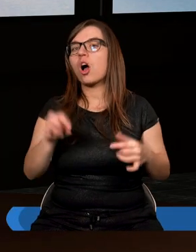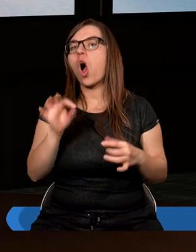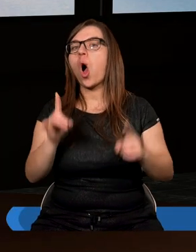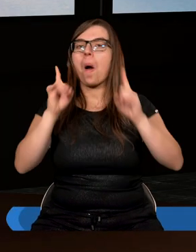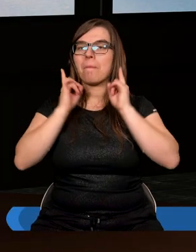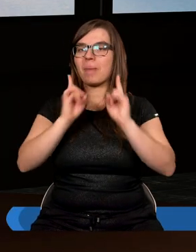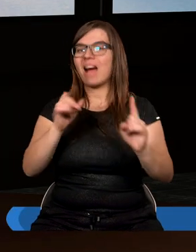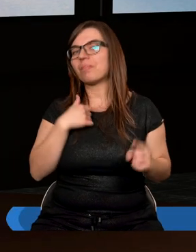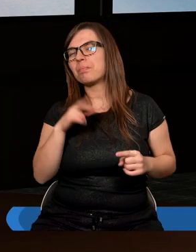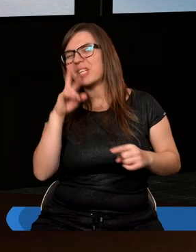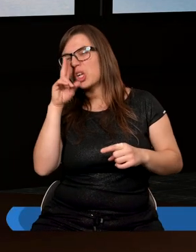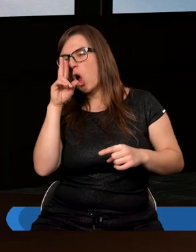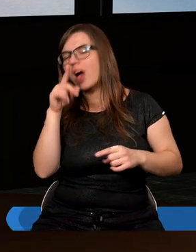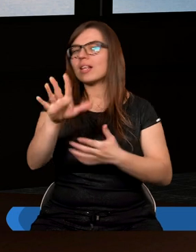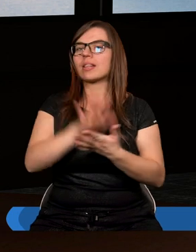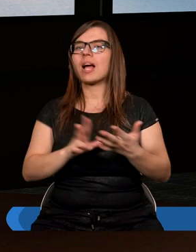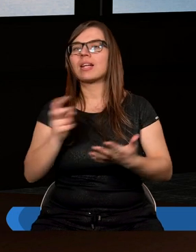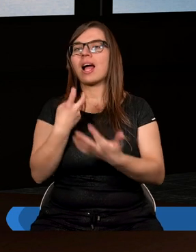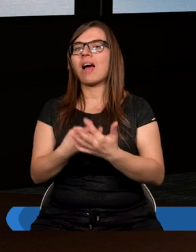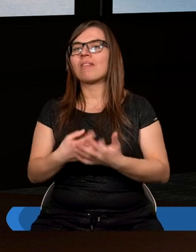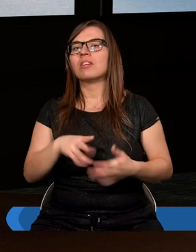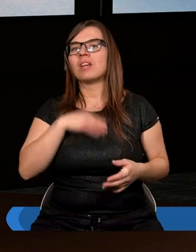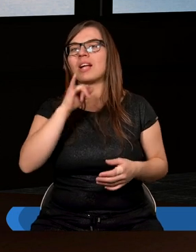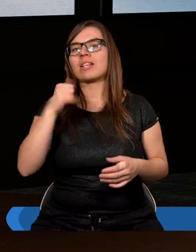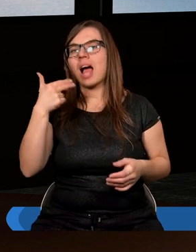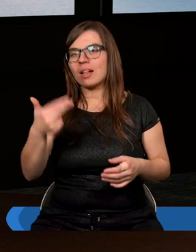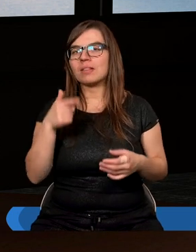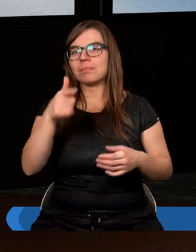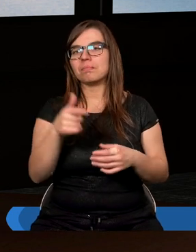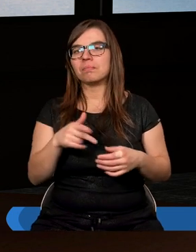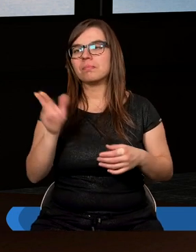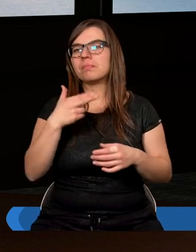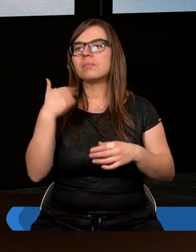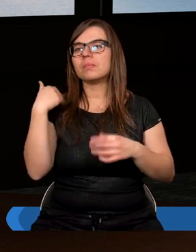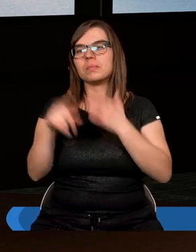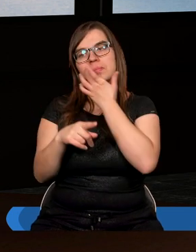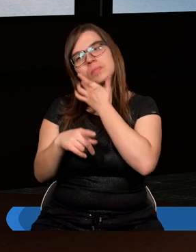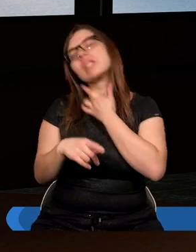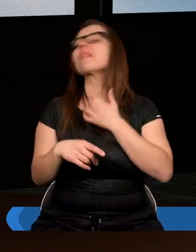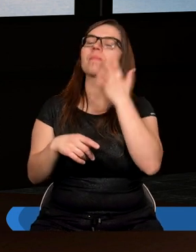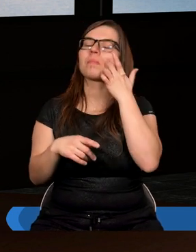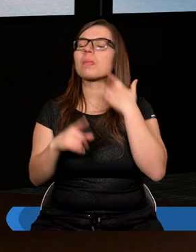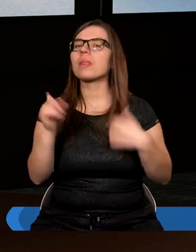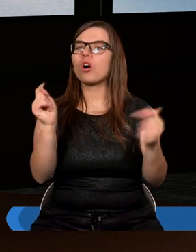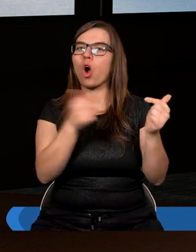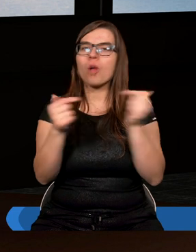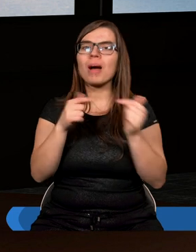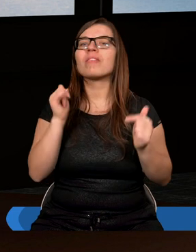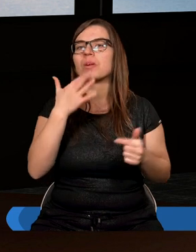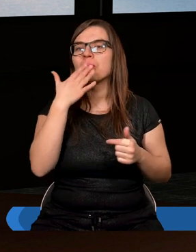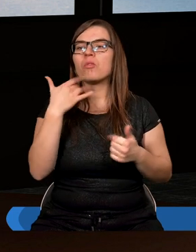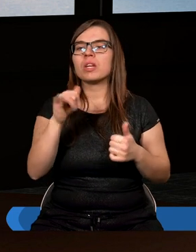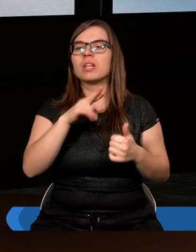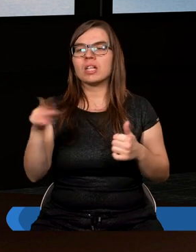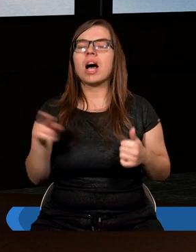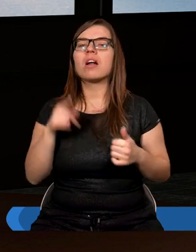prawdzie i skojarzył mi się tekst z Ewangelii świętego Jana, kiedy Pan Jezus stał przed Piłatem i rozmawiali, tak, właściwie Piłat